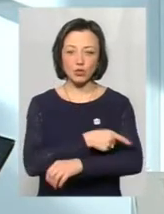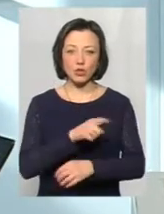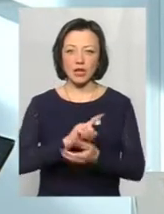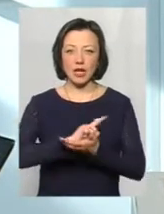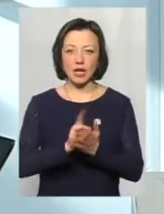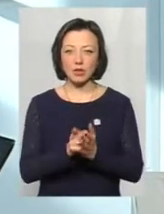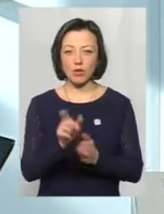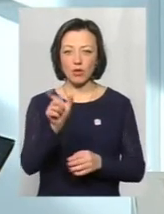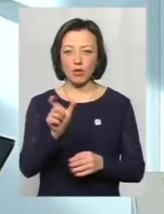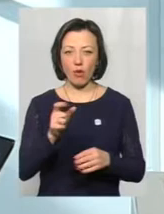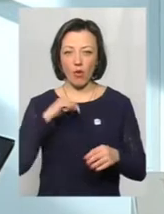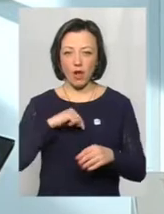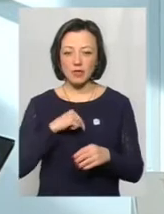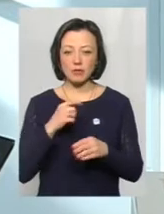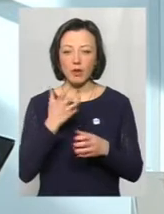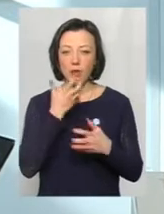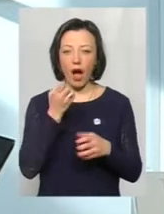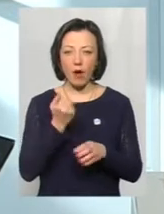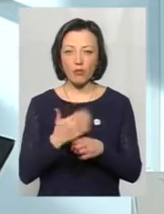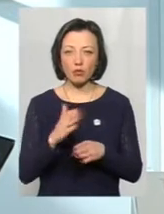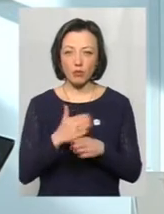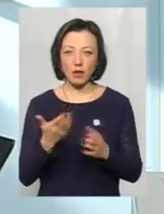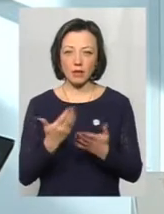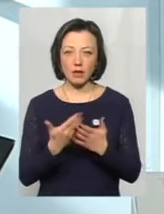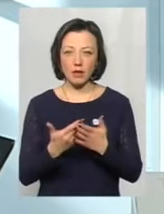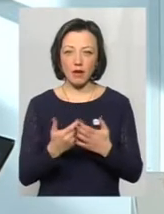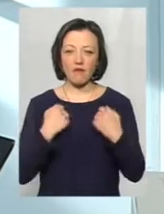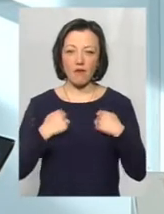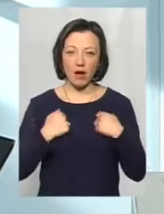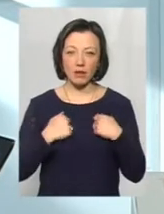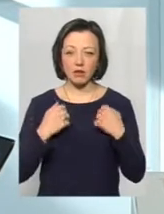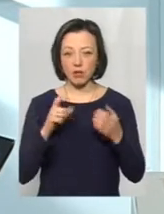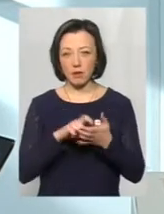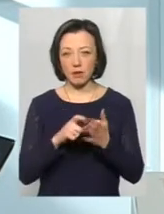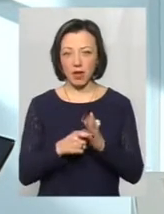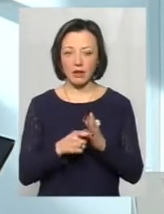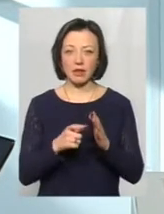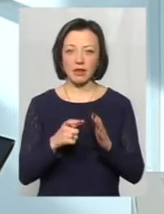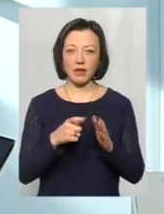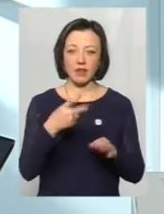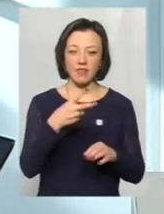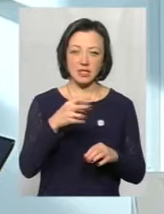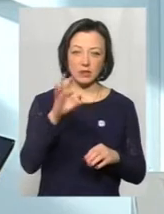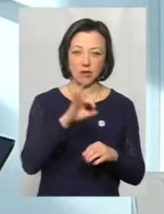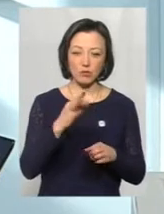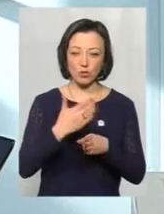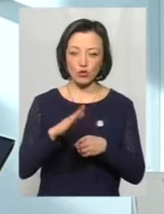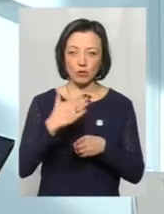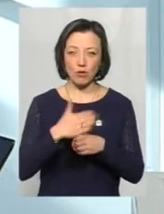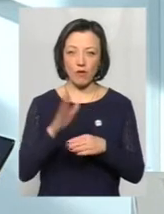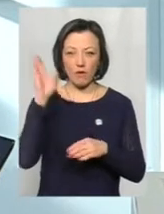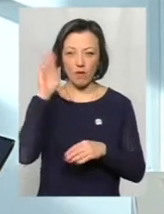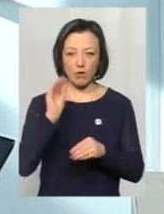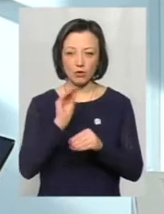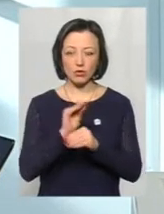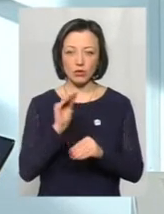організм зігрівся, а поступово. Тобто якщо це має бути ванна, то кімнатної температури від 20 градусів поступово воду